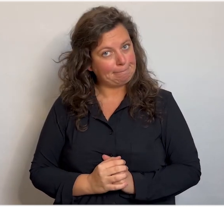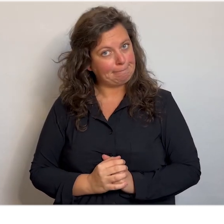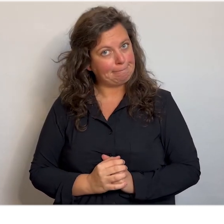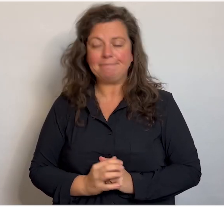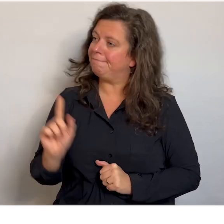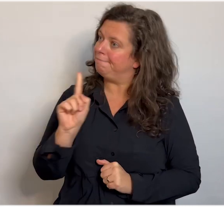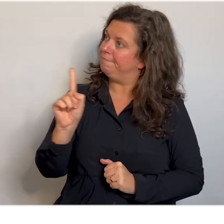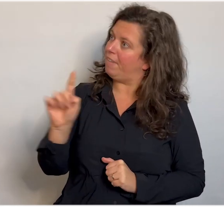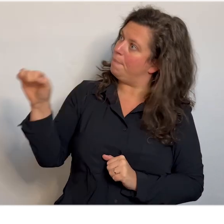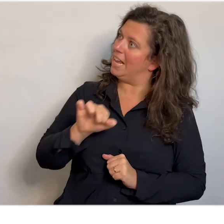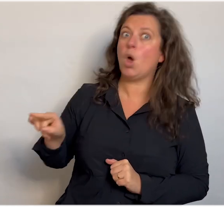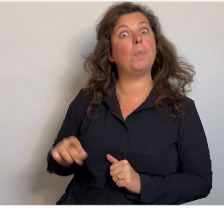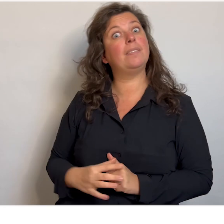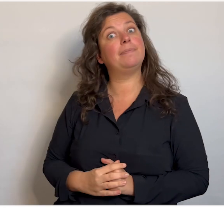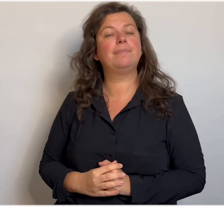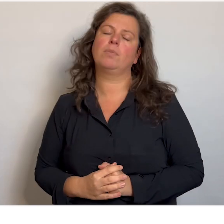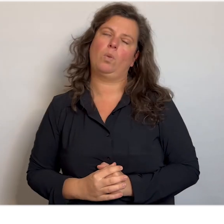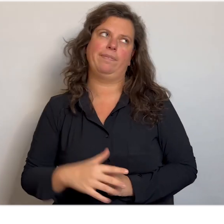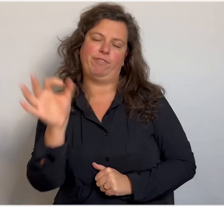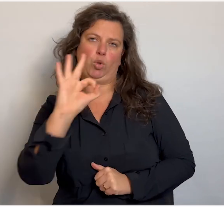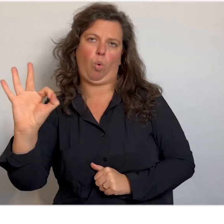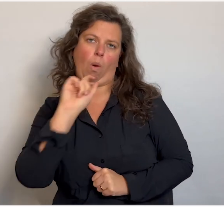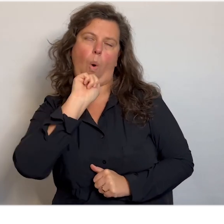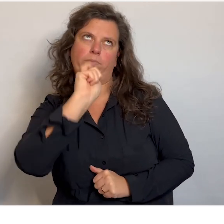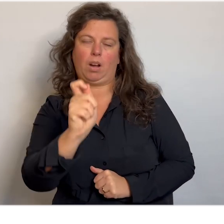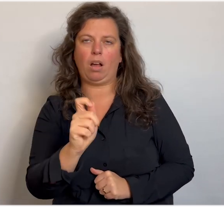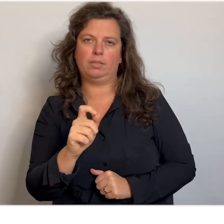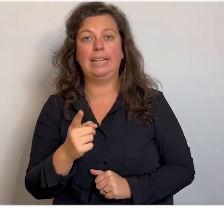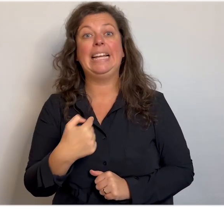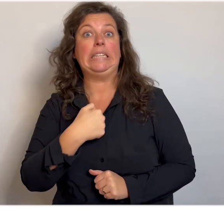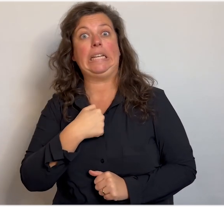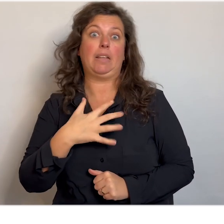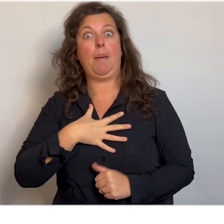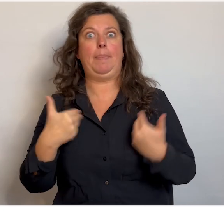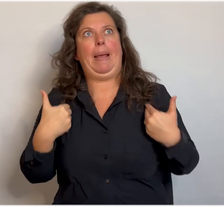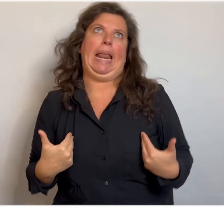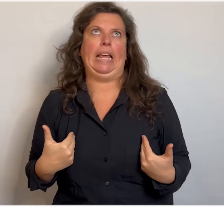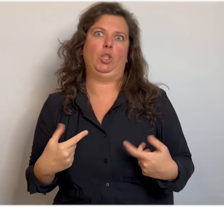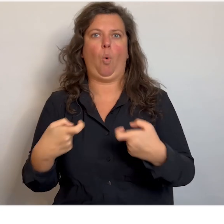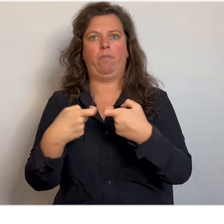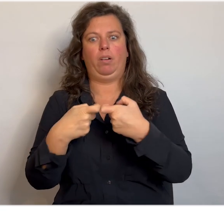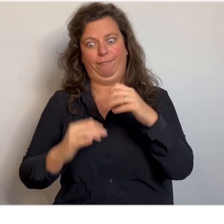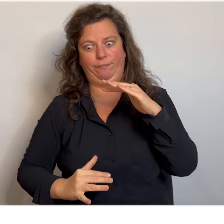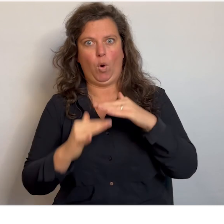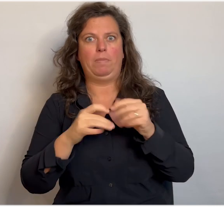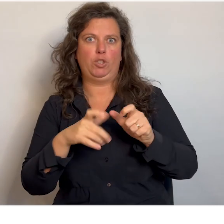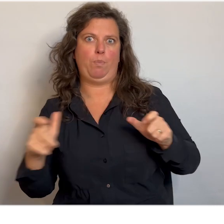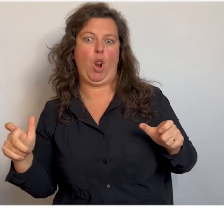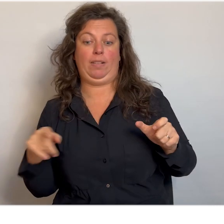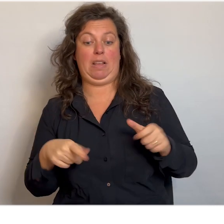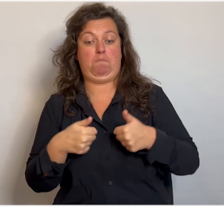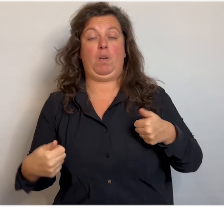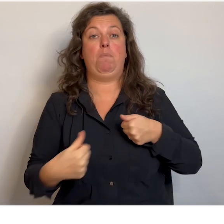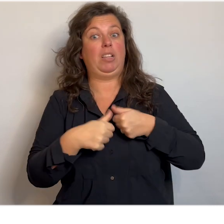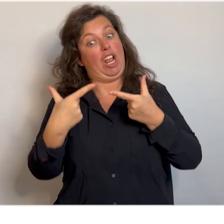Wat heb je daar, Oli? Nou, voor een opdracht van school moet ik een dit-ben-ik-koffer gaan maken. Die moet ik dan vullen met spulletjes. Van dingen die dan goed bij me